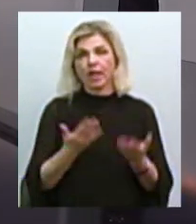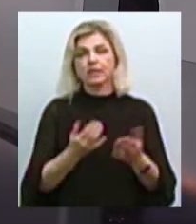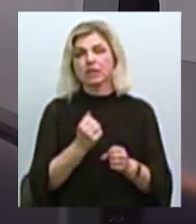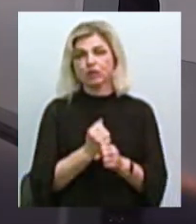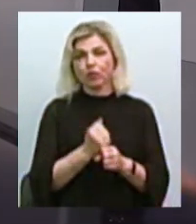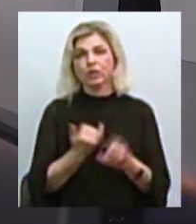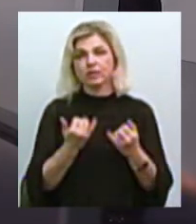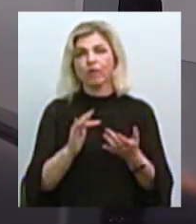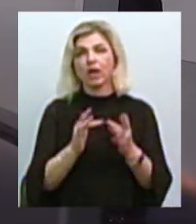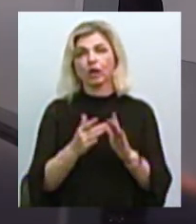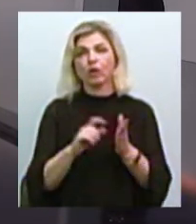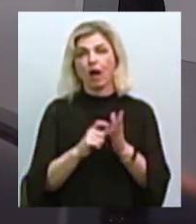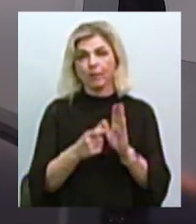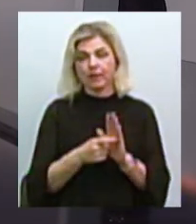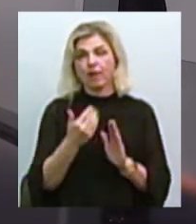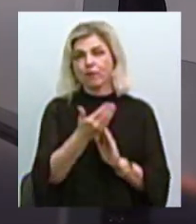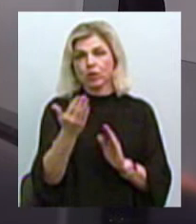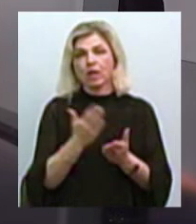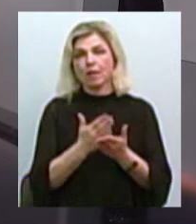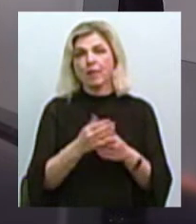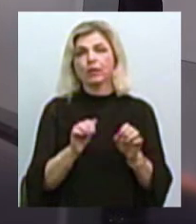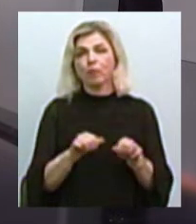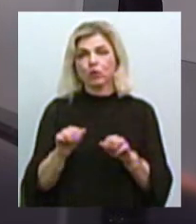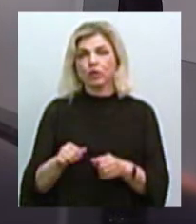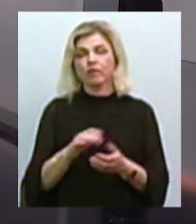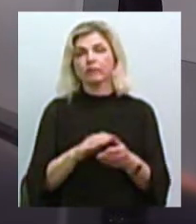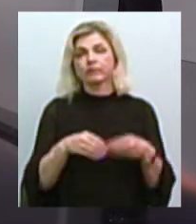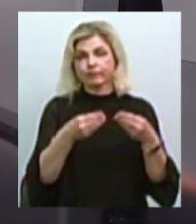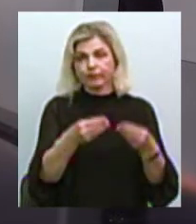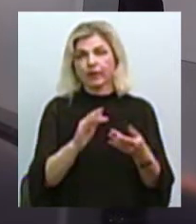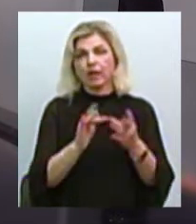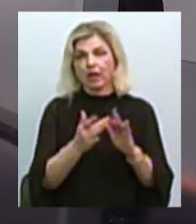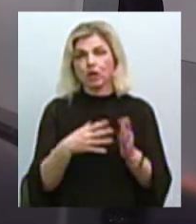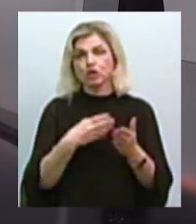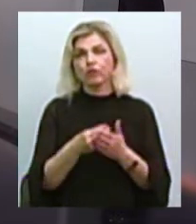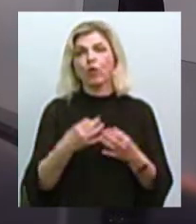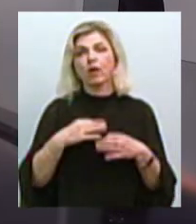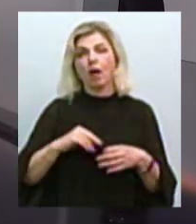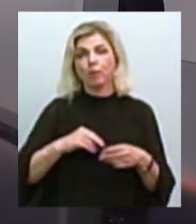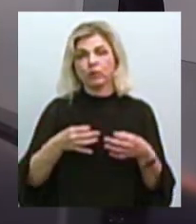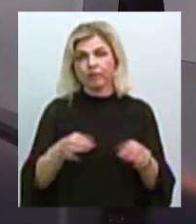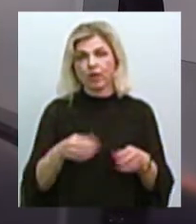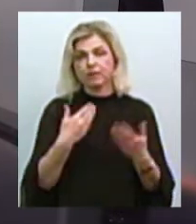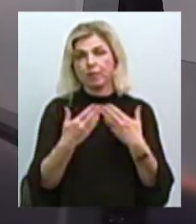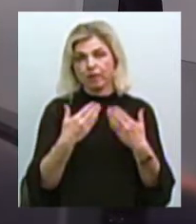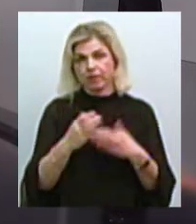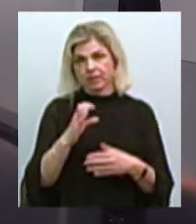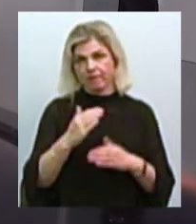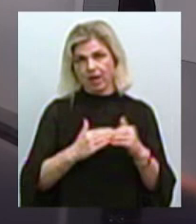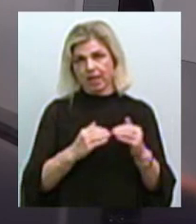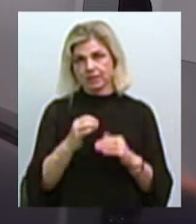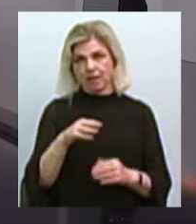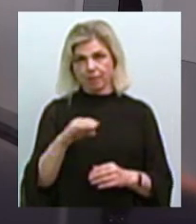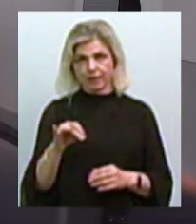електронний кабінет, вони мають сьогодні можливість подавати в електронному вигляді свої вакансії, спілкуватись з нашими фахівцями. Дякую, Дмитре.